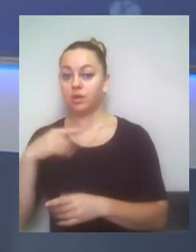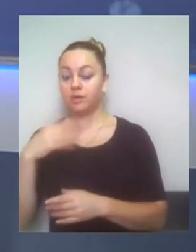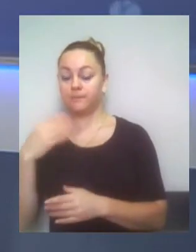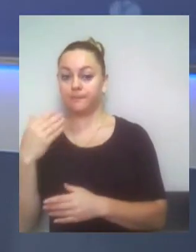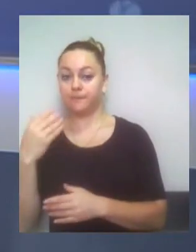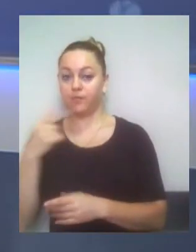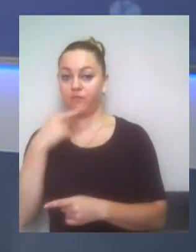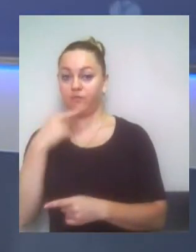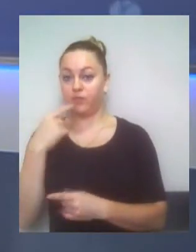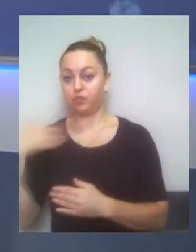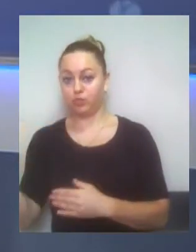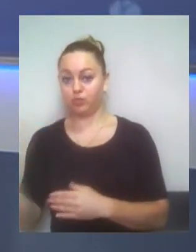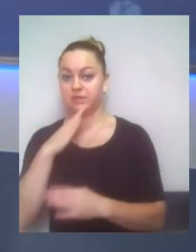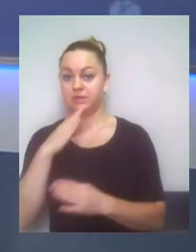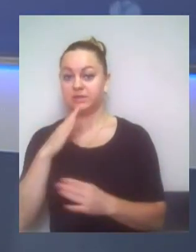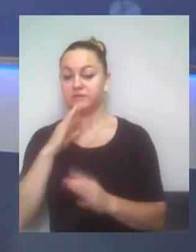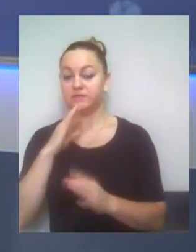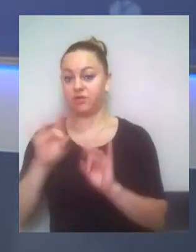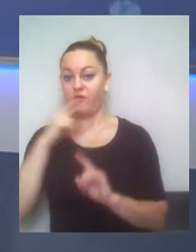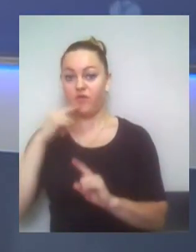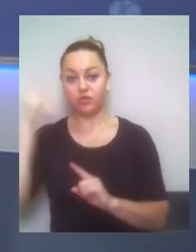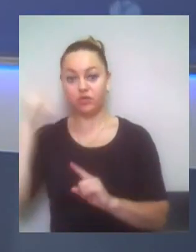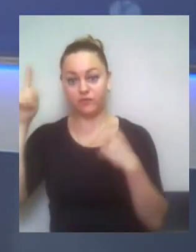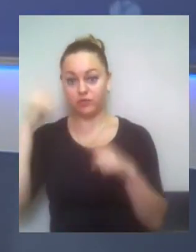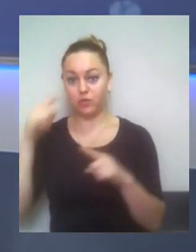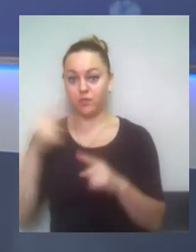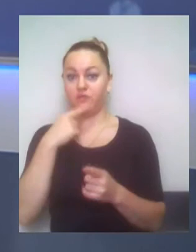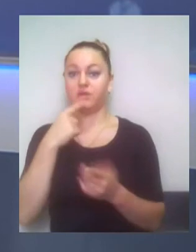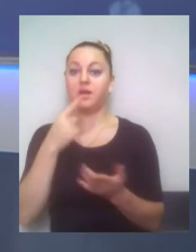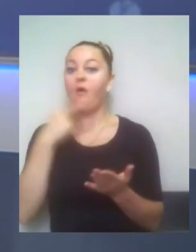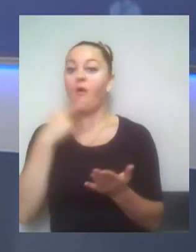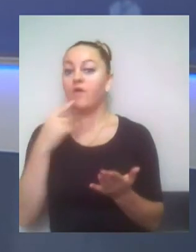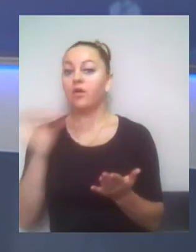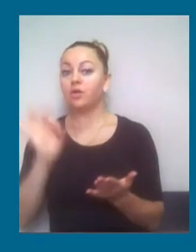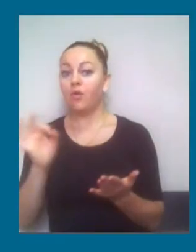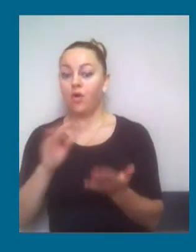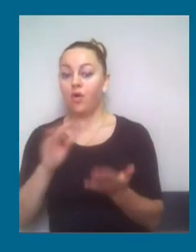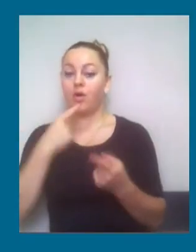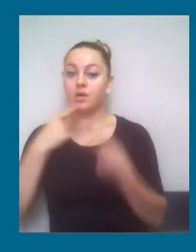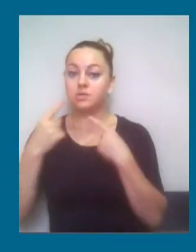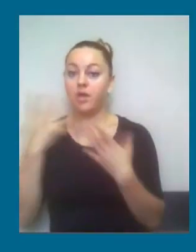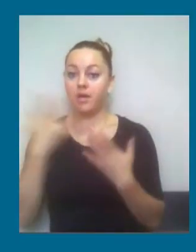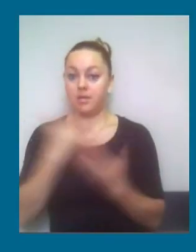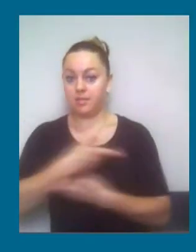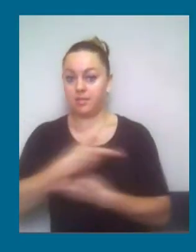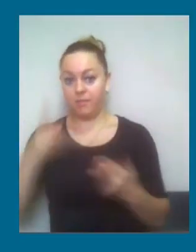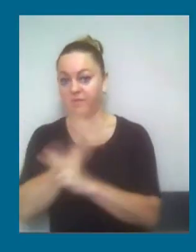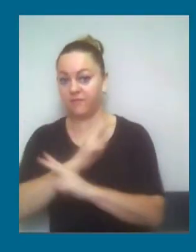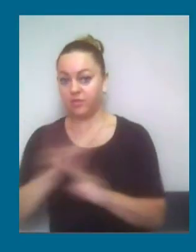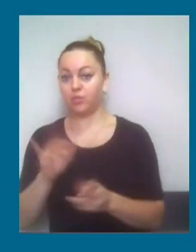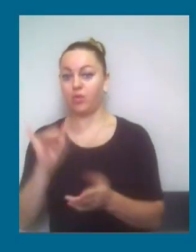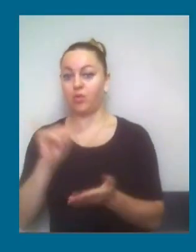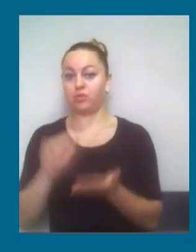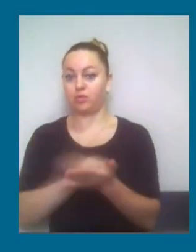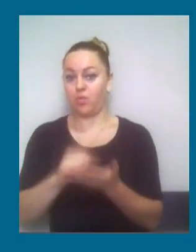посилаються на якусь розмову, про яку нам невідомо. Документу, що це підтверджує, немає. А